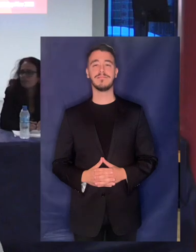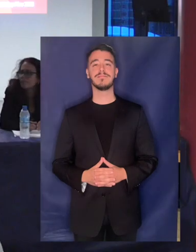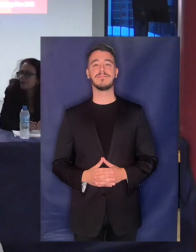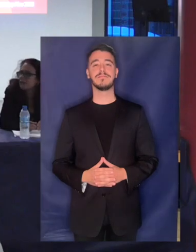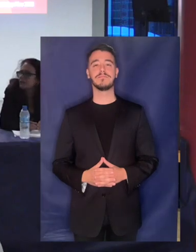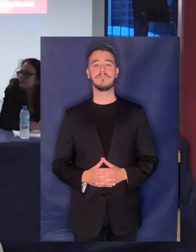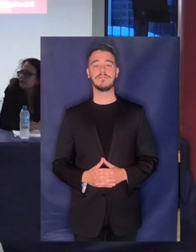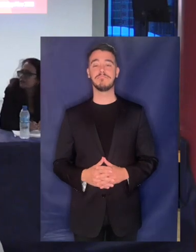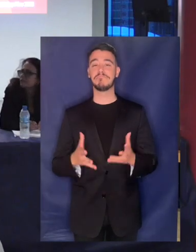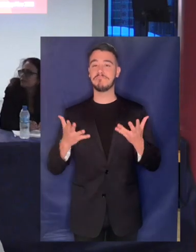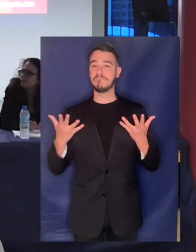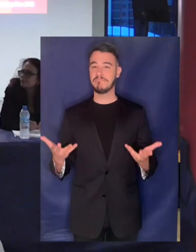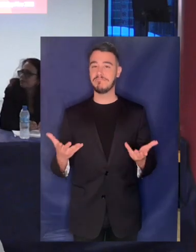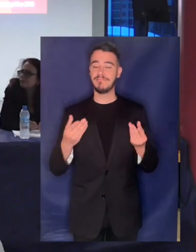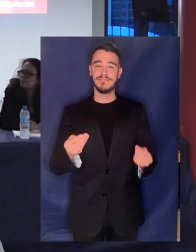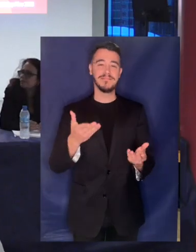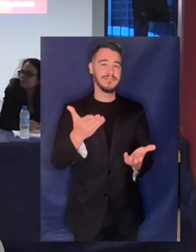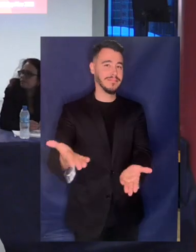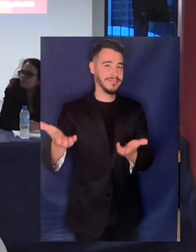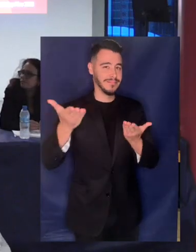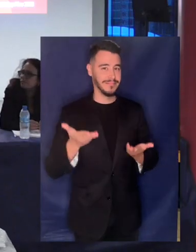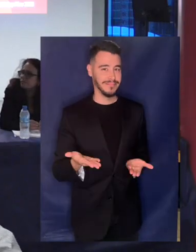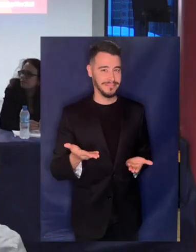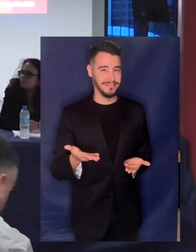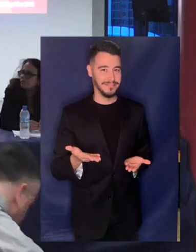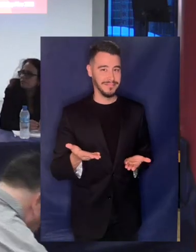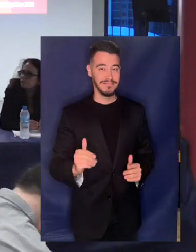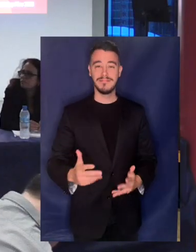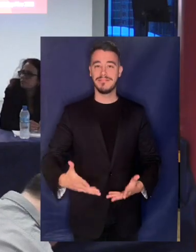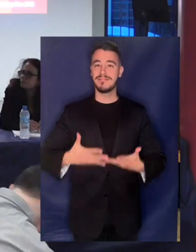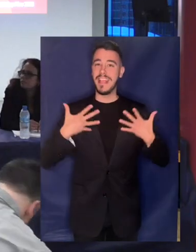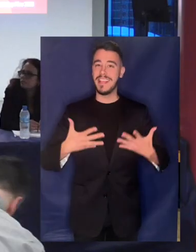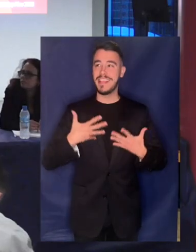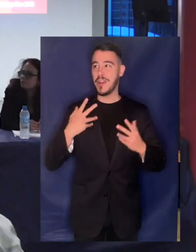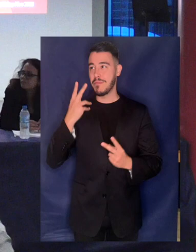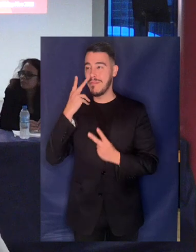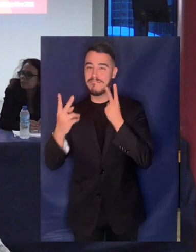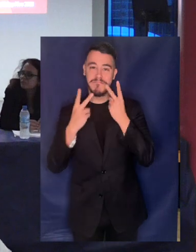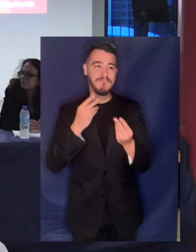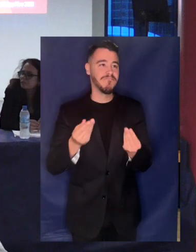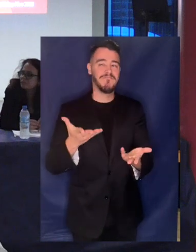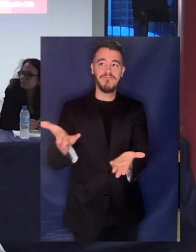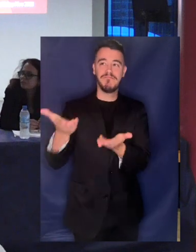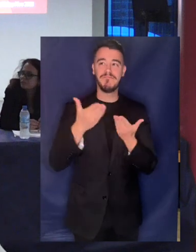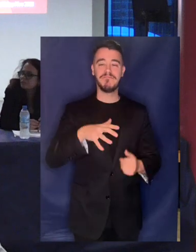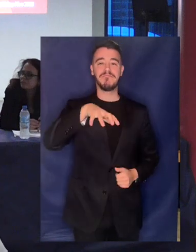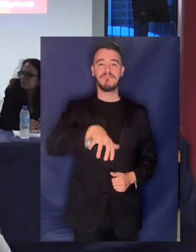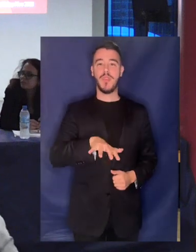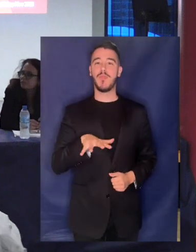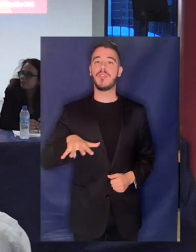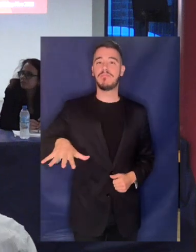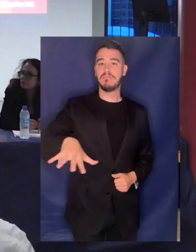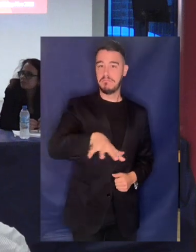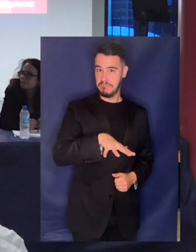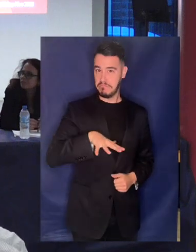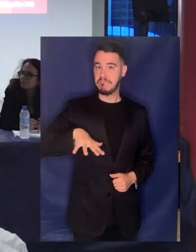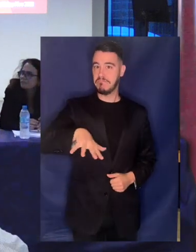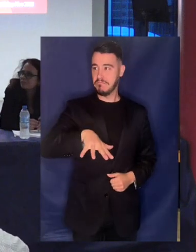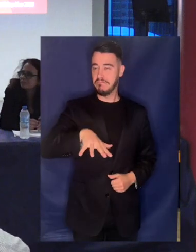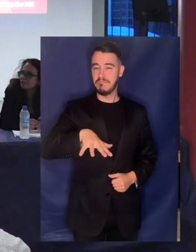Λοιπόν, σας καλώ, σας ορίζω εδώ. Χαίρομαι πάρα πολύ που σας φιλοξενούμε εδώ στον χώρο μας, στον πολυχώρο Σπούτνη.